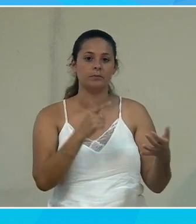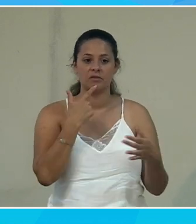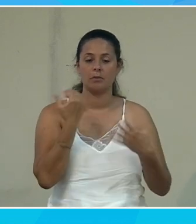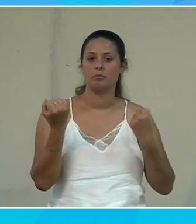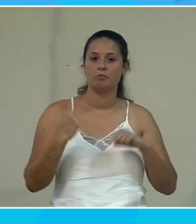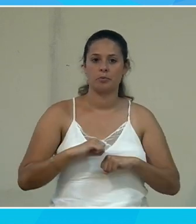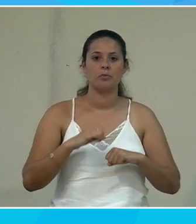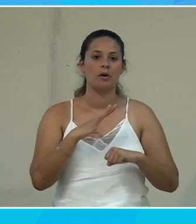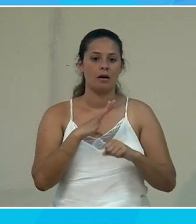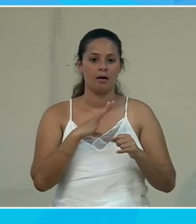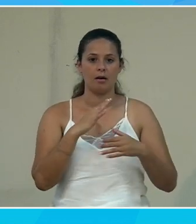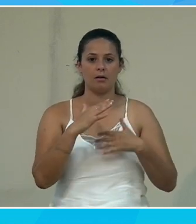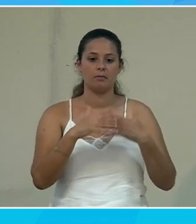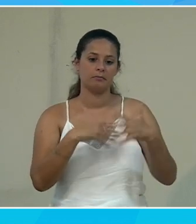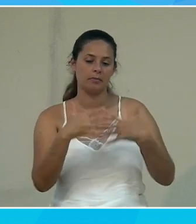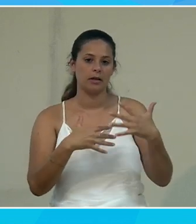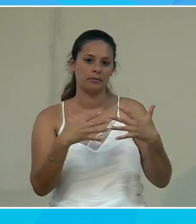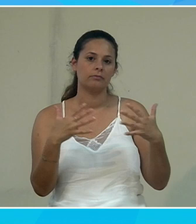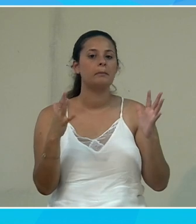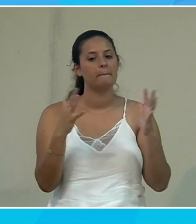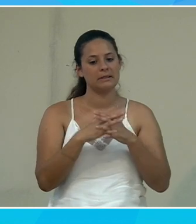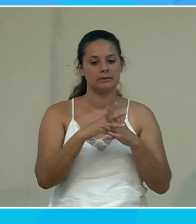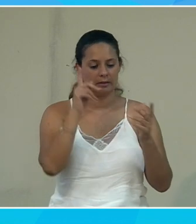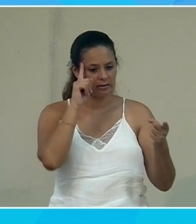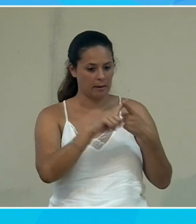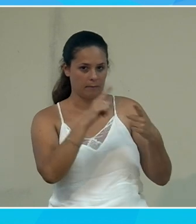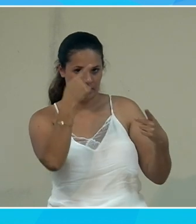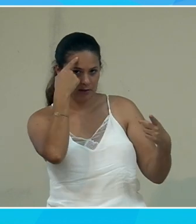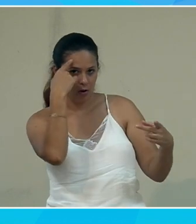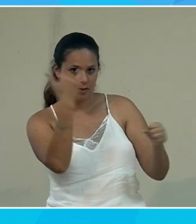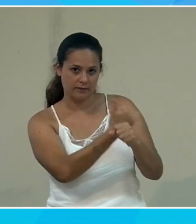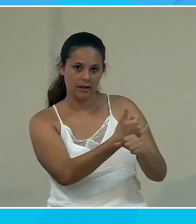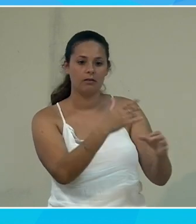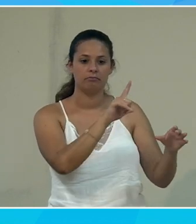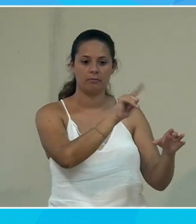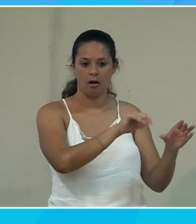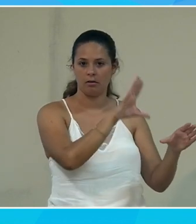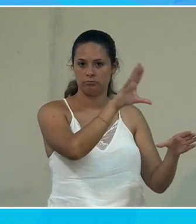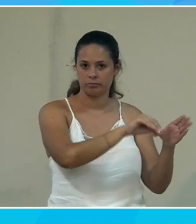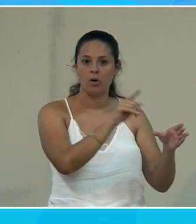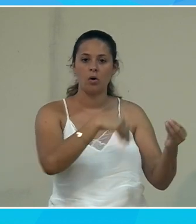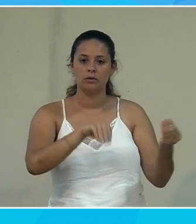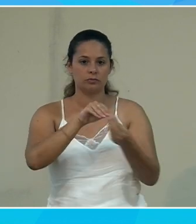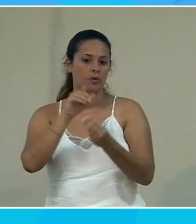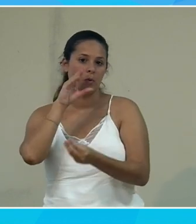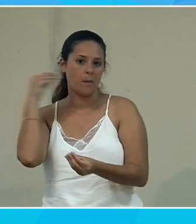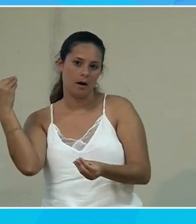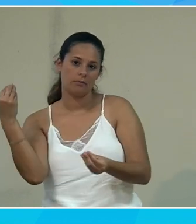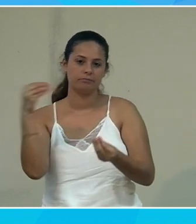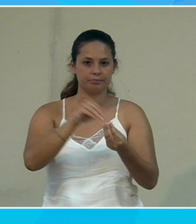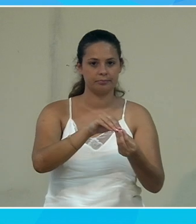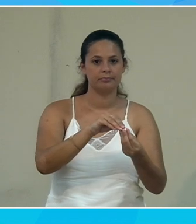permet d'avoir un mix entre l'intelligence artificielle qui en fait une partie et l'humain qui va rajouter en fait une petite couche